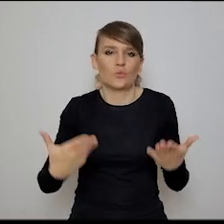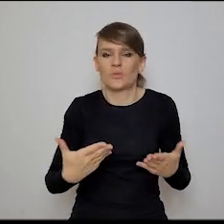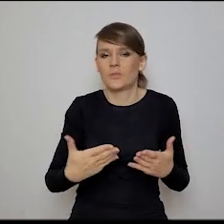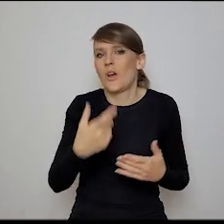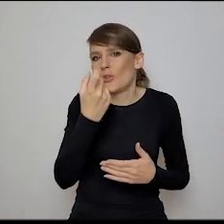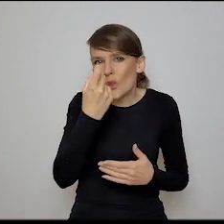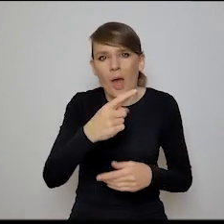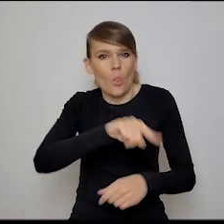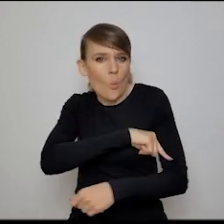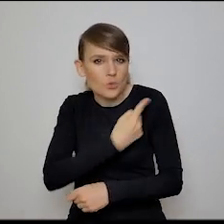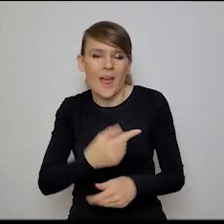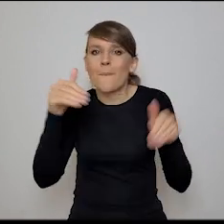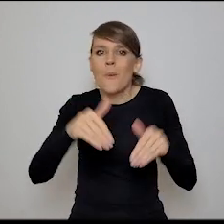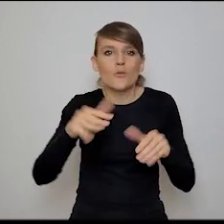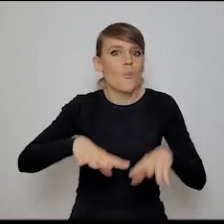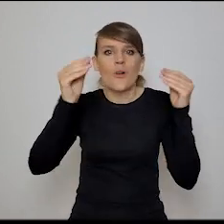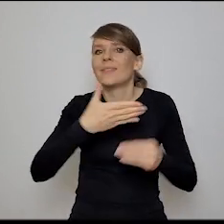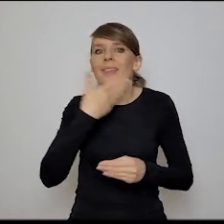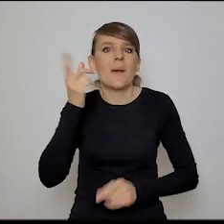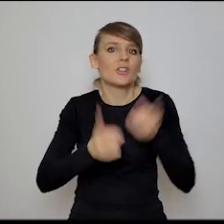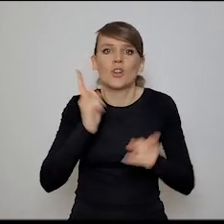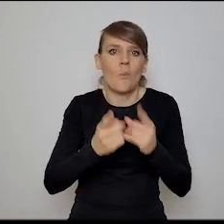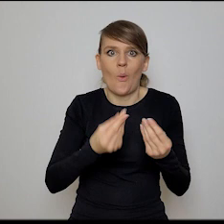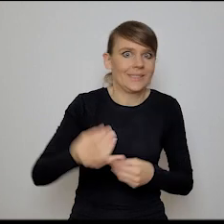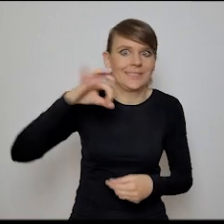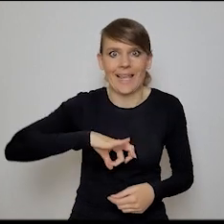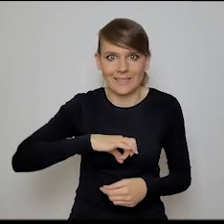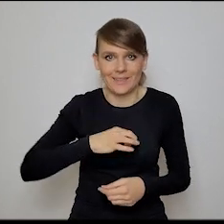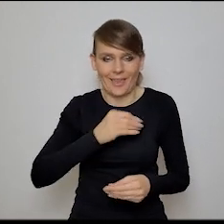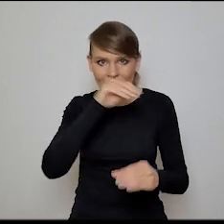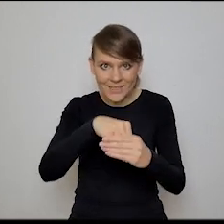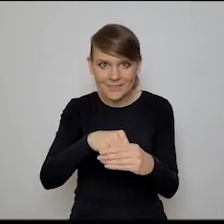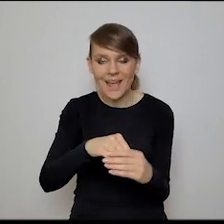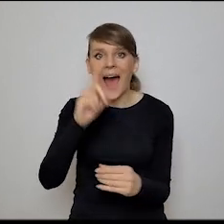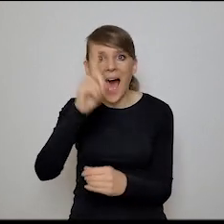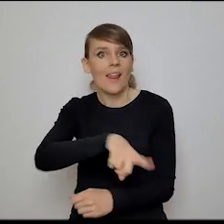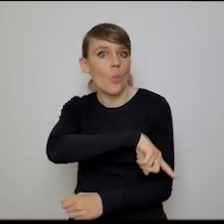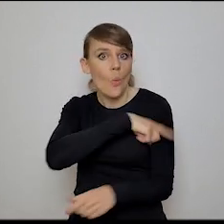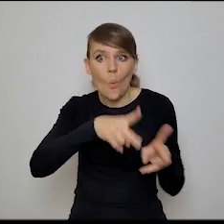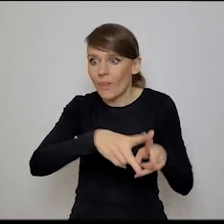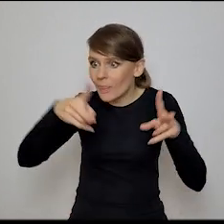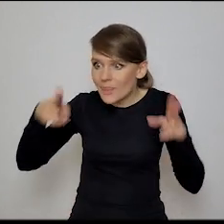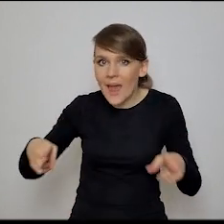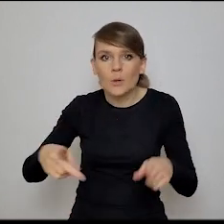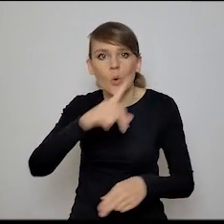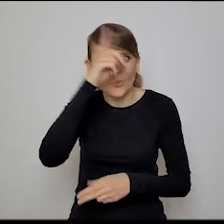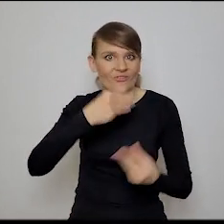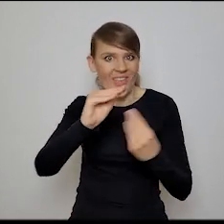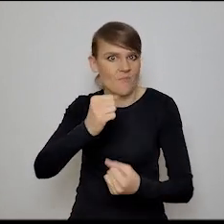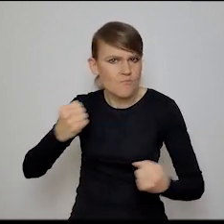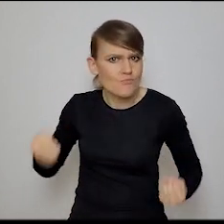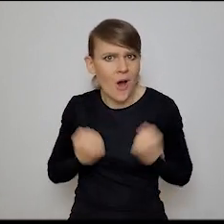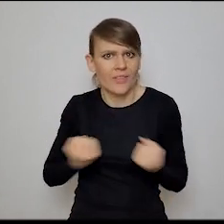początku może nie daje takiego szybkiego złoto z inwestycji, ale w dłuższym terminie motywacja ludzi rośnie,